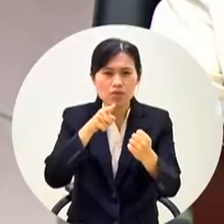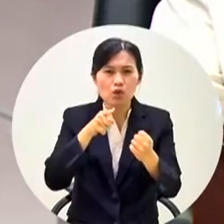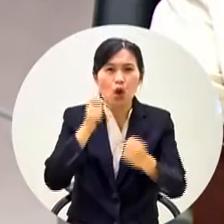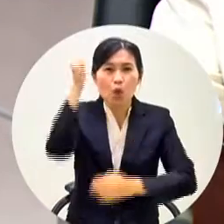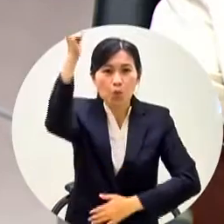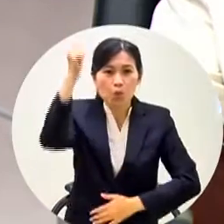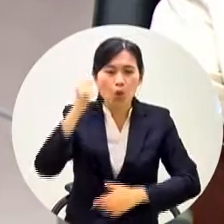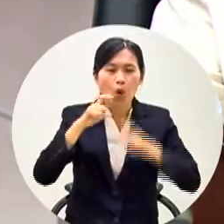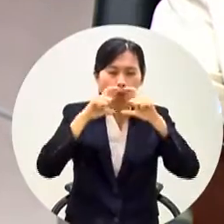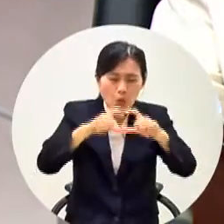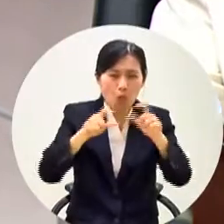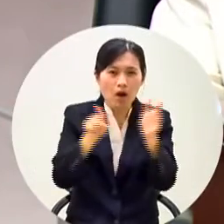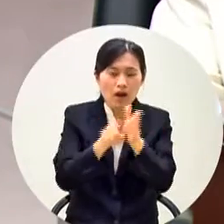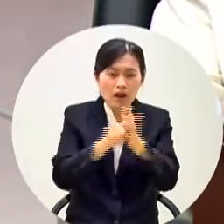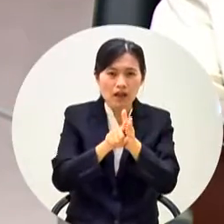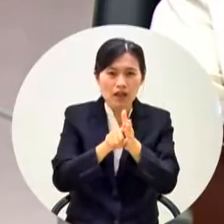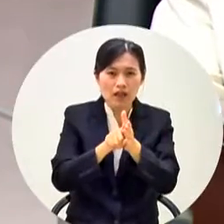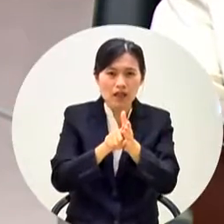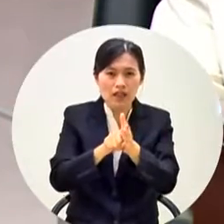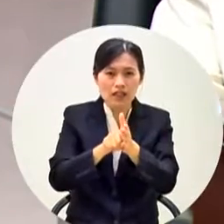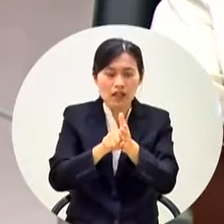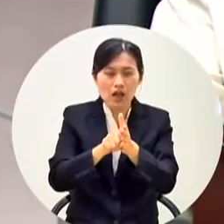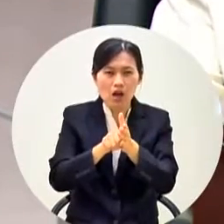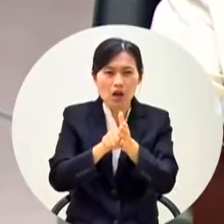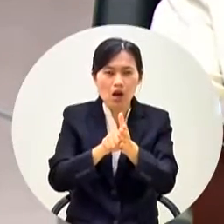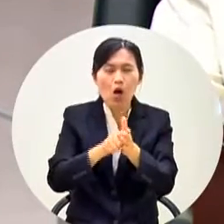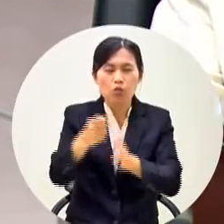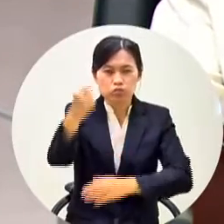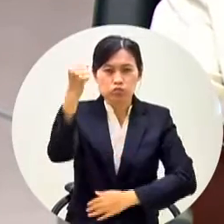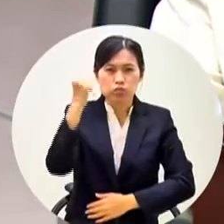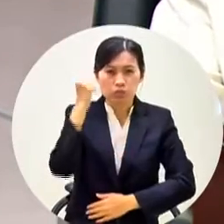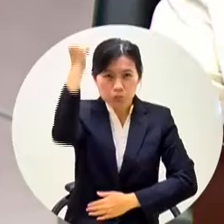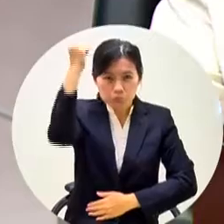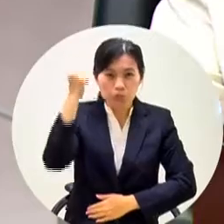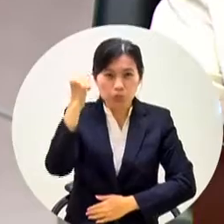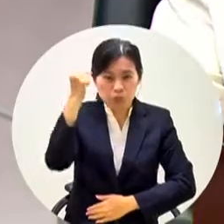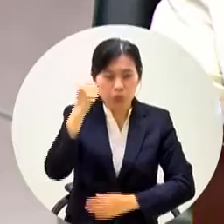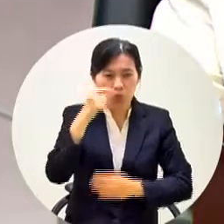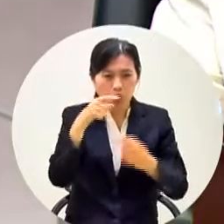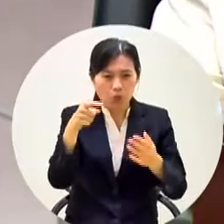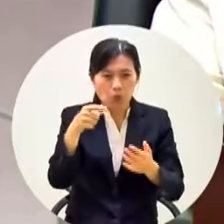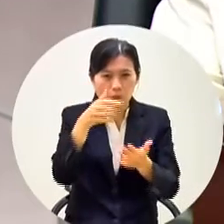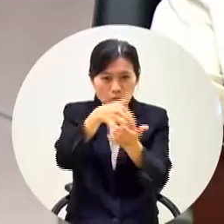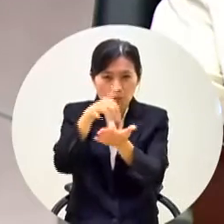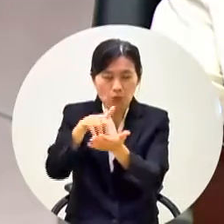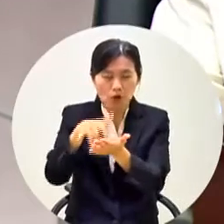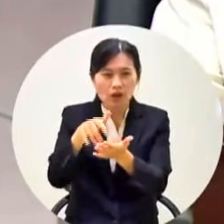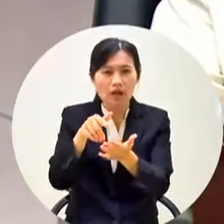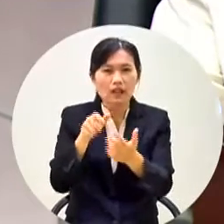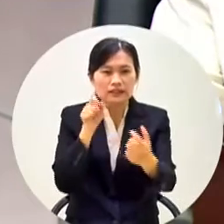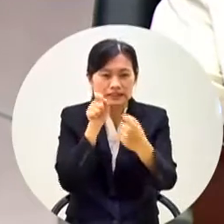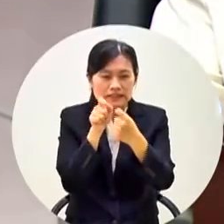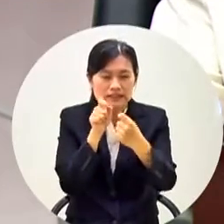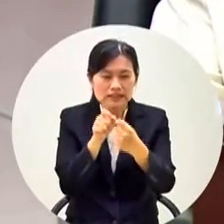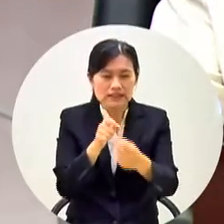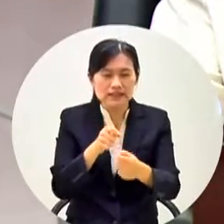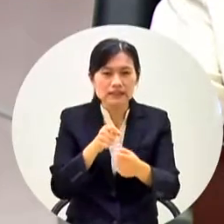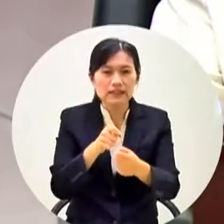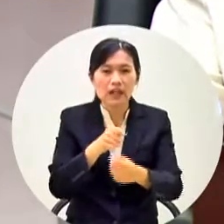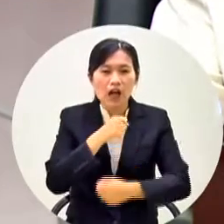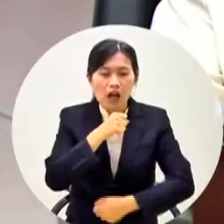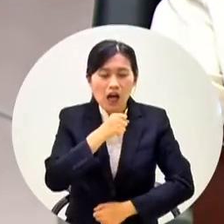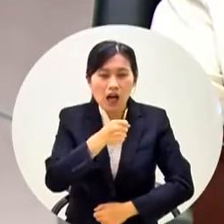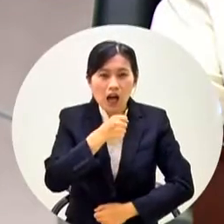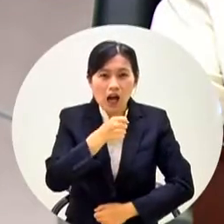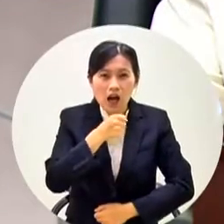答覆如果我有請校長要答覆的話就就進那個主席他就就進的麥克風打開讓他談好